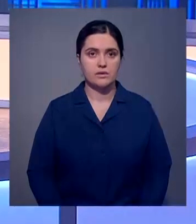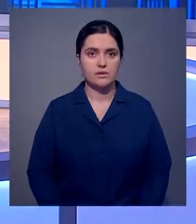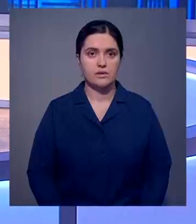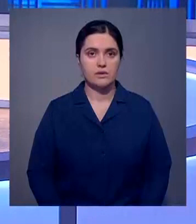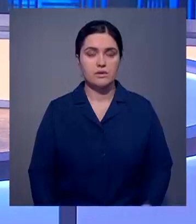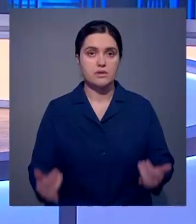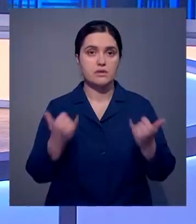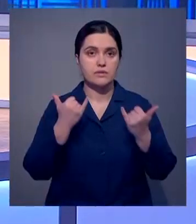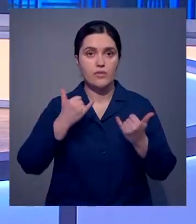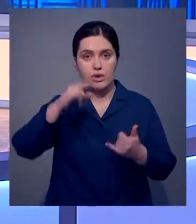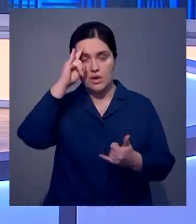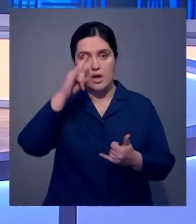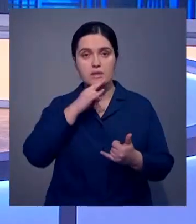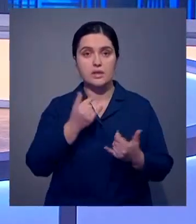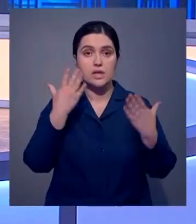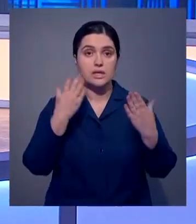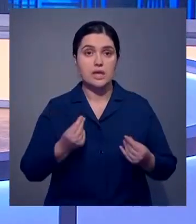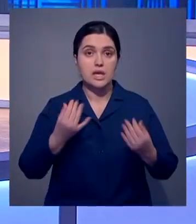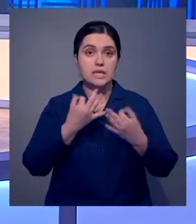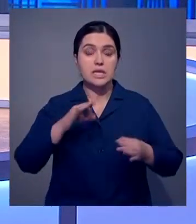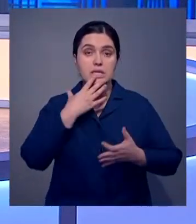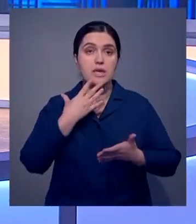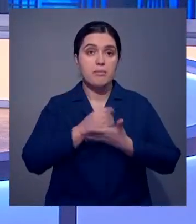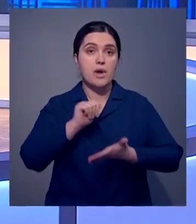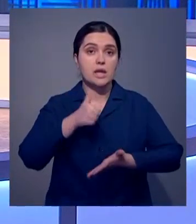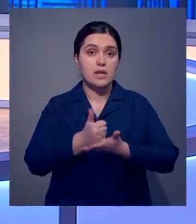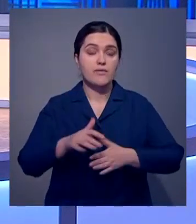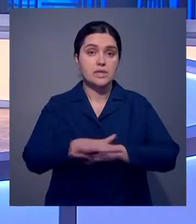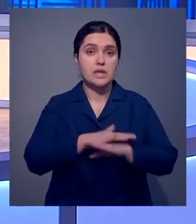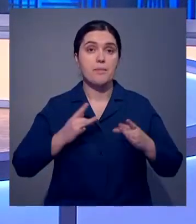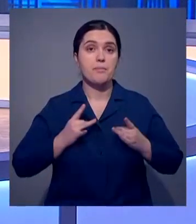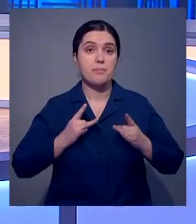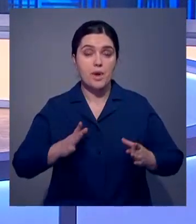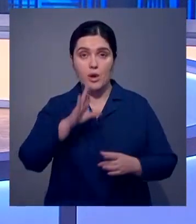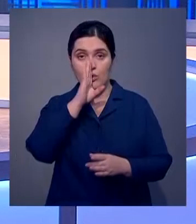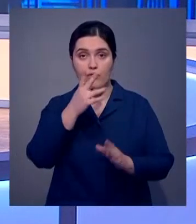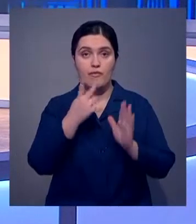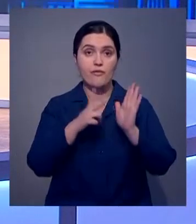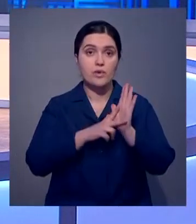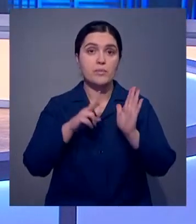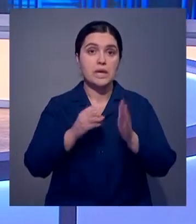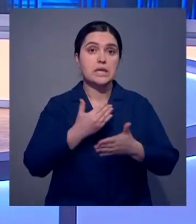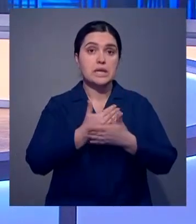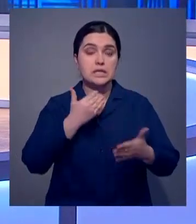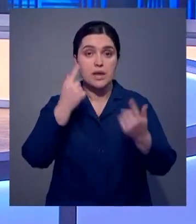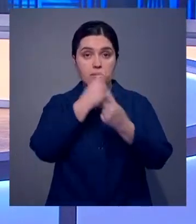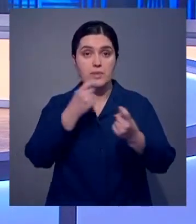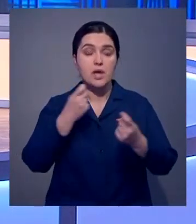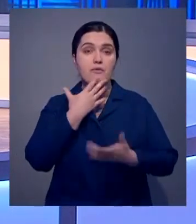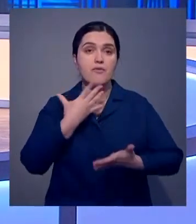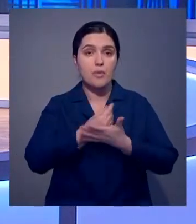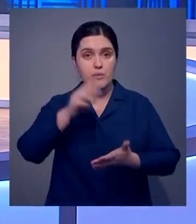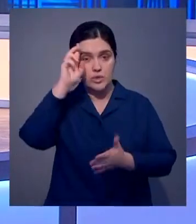Сегодня казахстанцы отмечают День Независимости, главный национальный праздник. Ровно 28 лет назад страна объявила себя суверенным